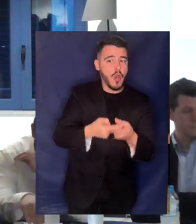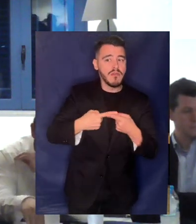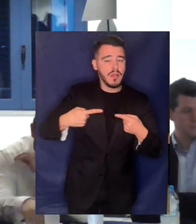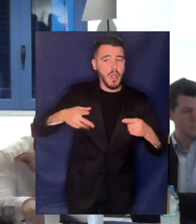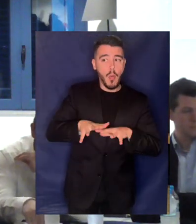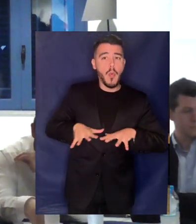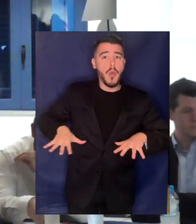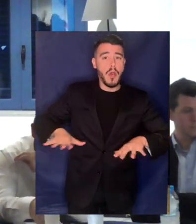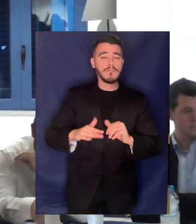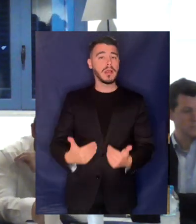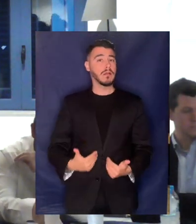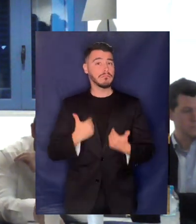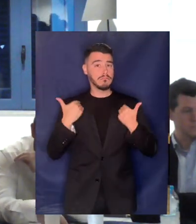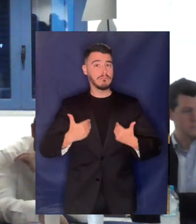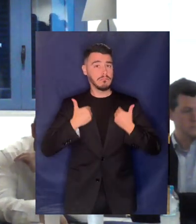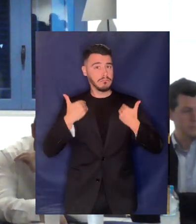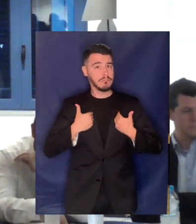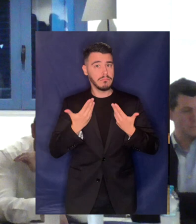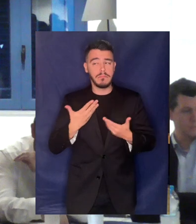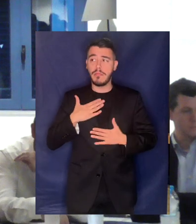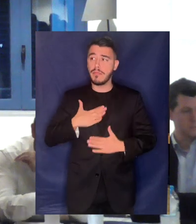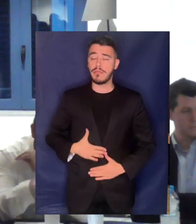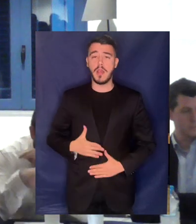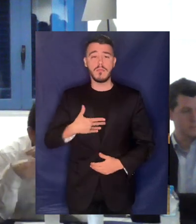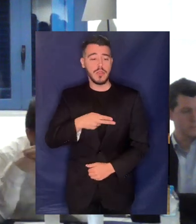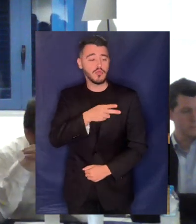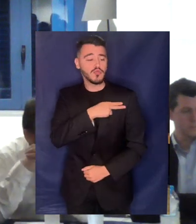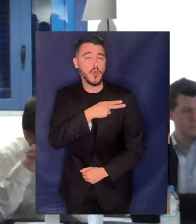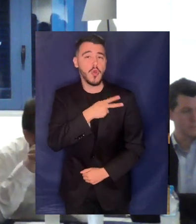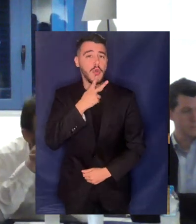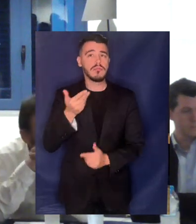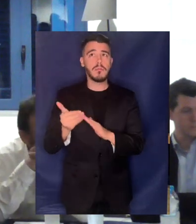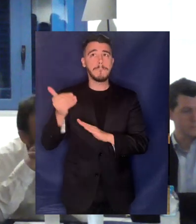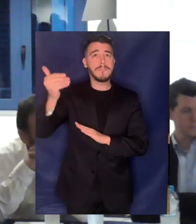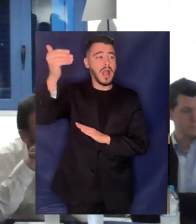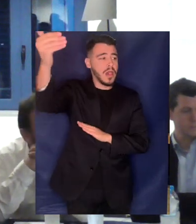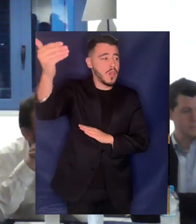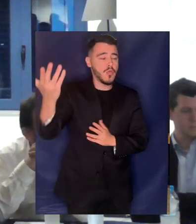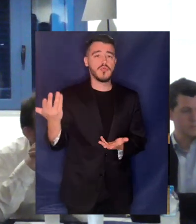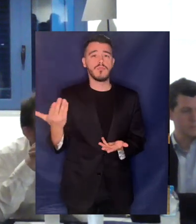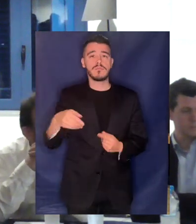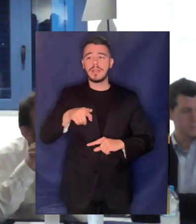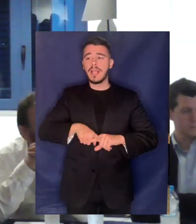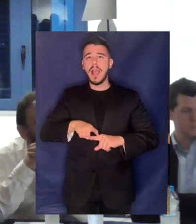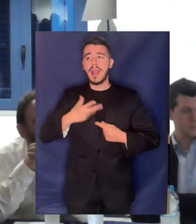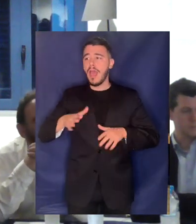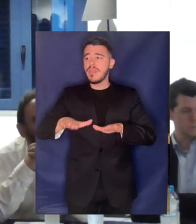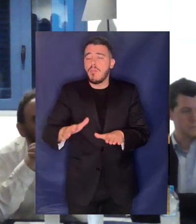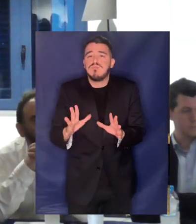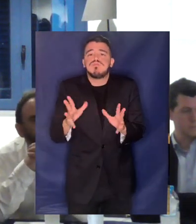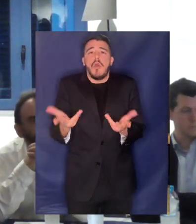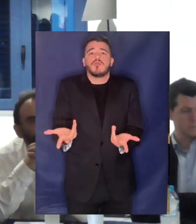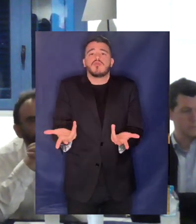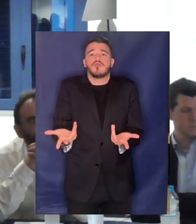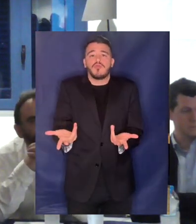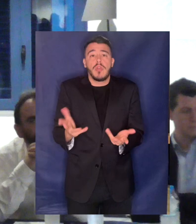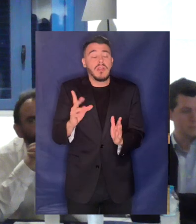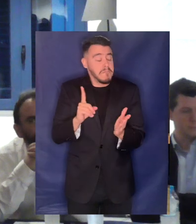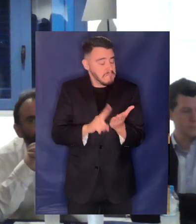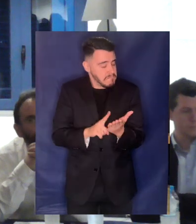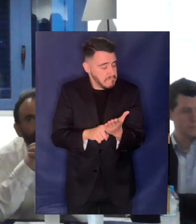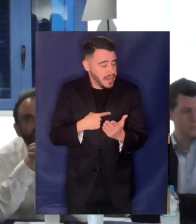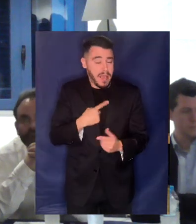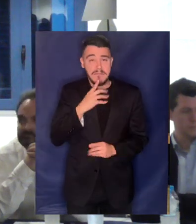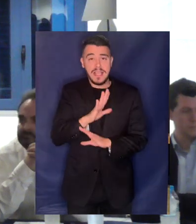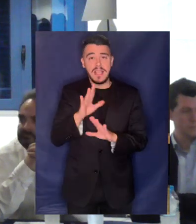νέους ανθρώπους που θέλουν να έχουν προοπτική, να μπορούν να ζουν σε μια χώρα, νομίζω ότι θα πρέπει να αναφερόμαστε στις λέξεις αυτές, στην ασφάλεια